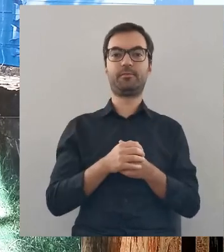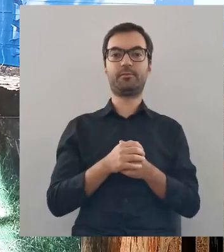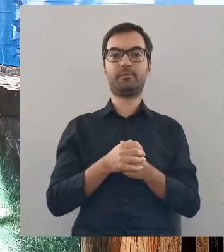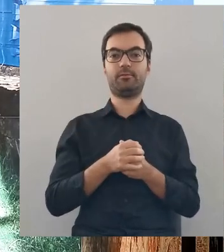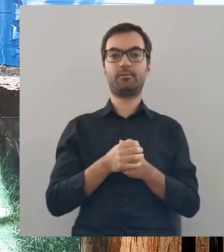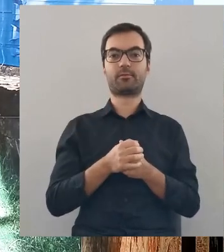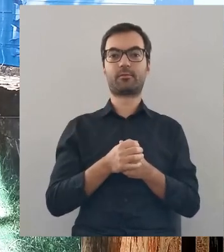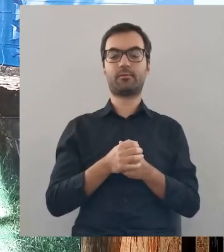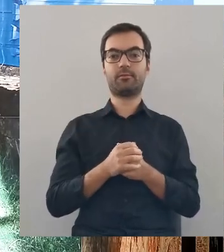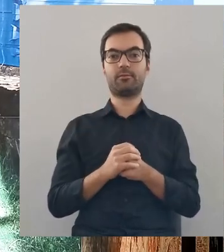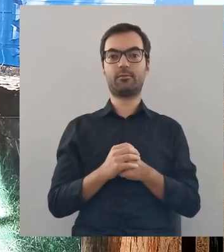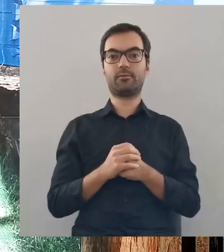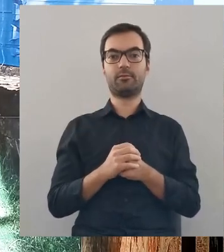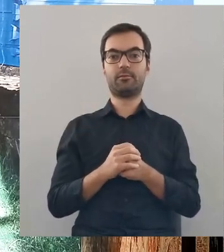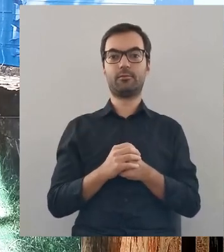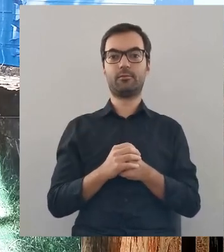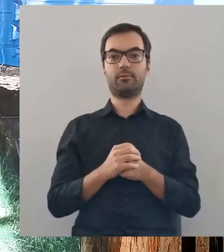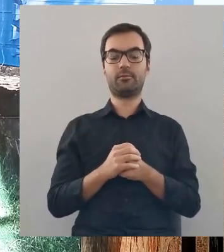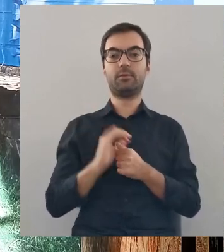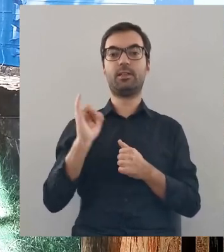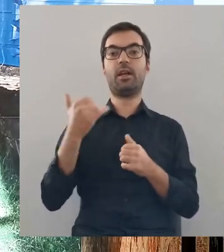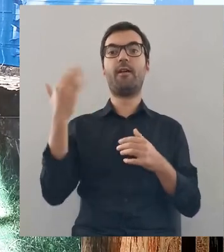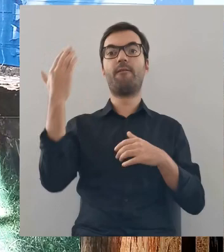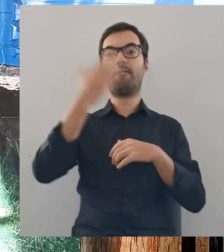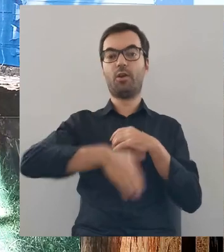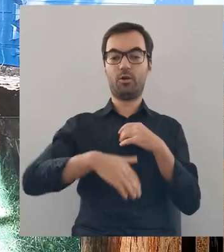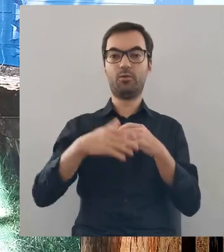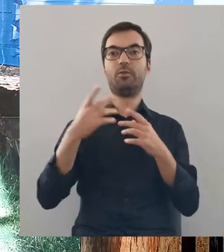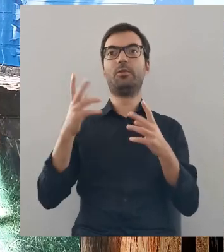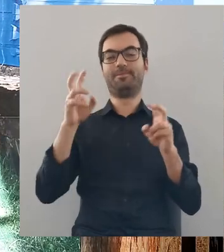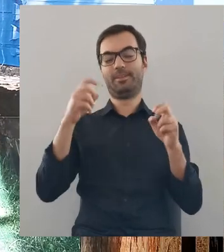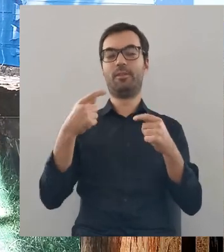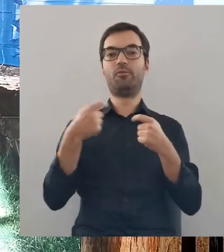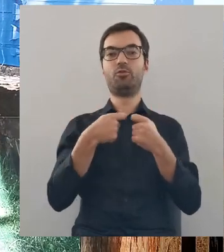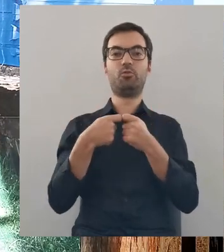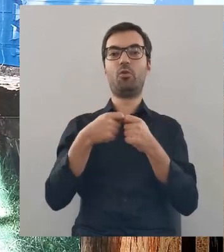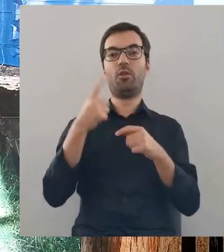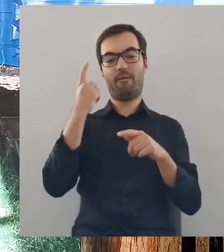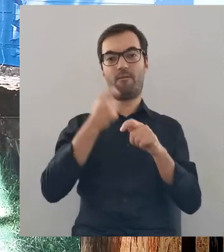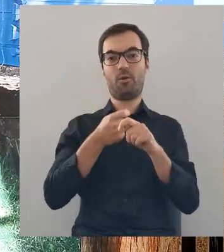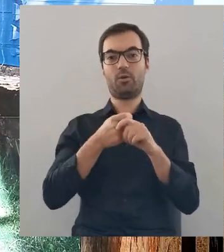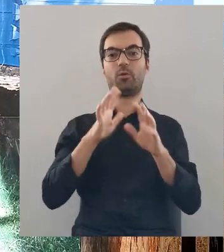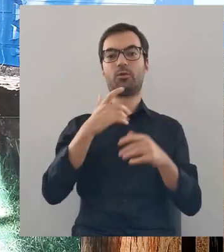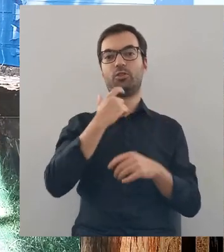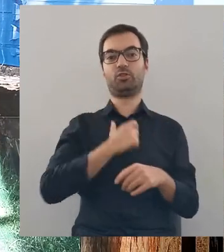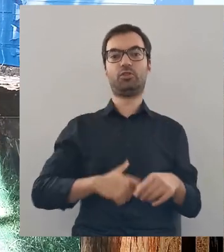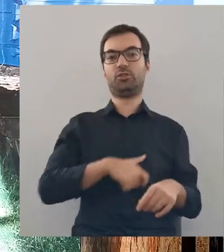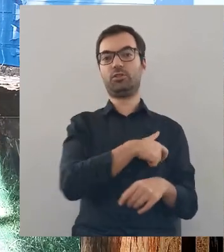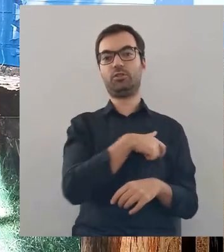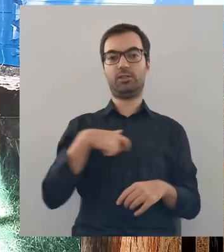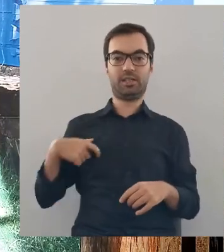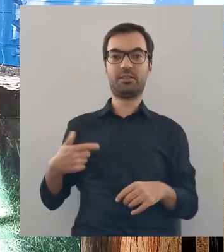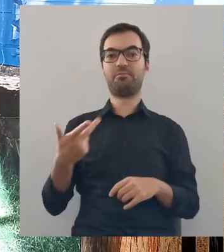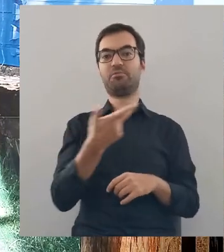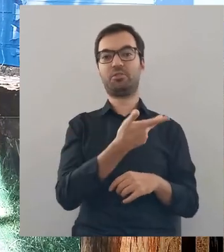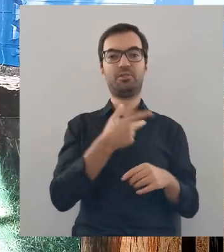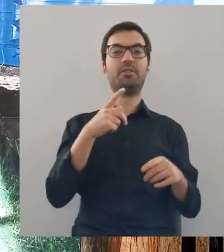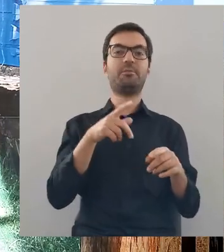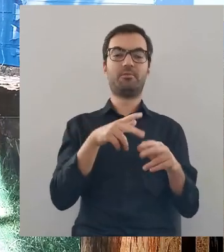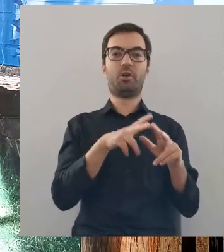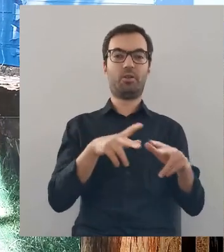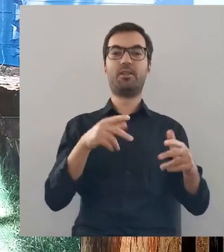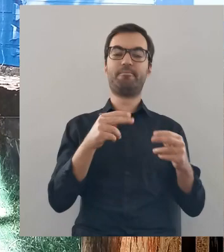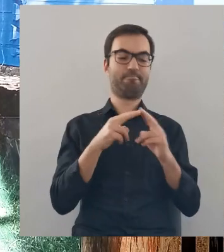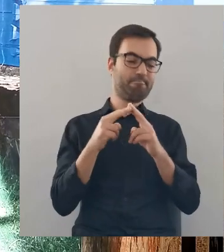żyć. No i kiedy wreszcie pojawił się ten wspólny wróg, czyli krzyżacy, to się panowie trzej